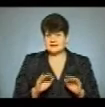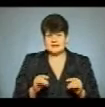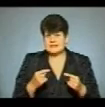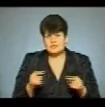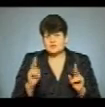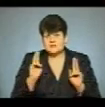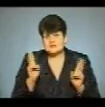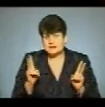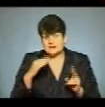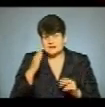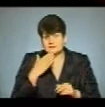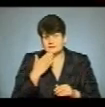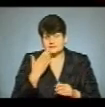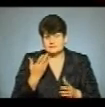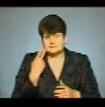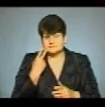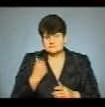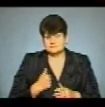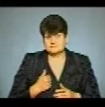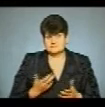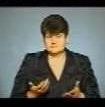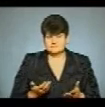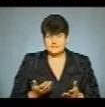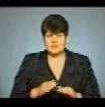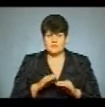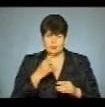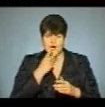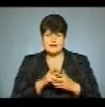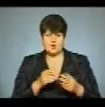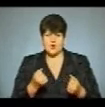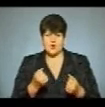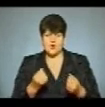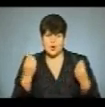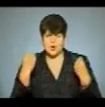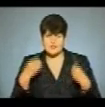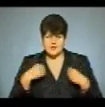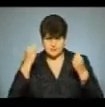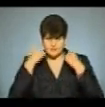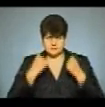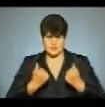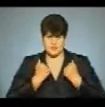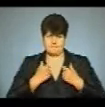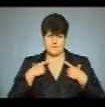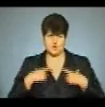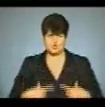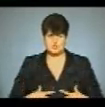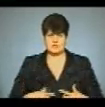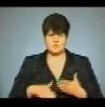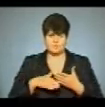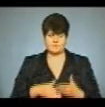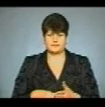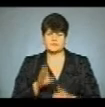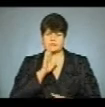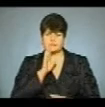така нема вдома. Військові показують школярам, як одягати бронежилети та казки. Допомагають їх одягнути 11-класниці